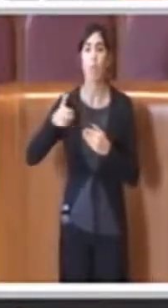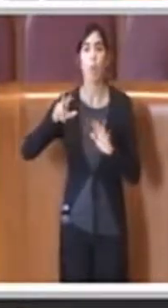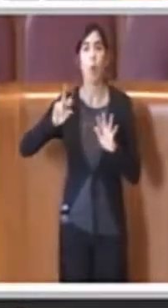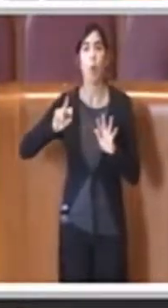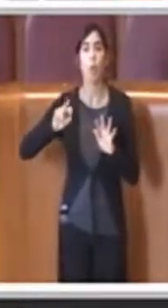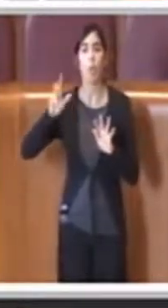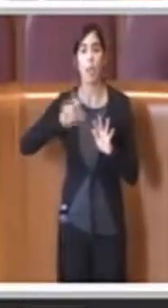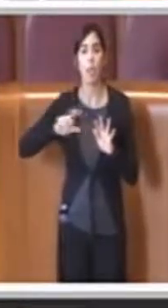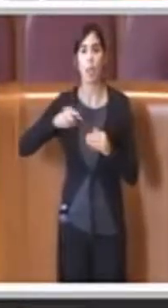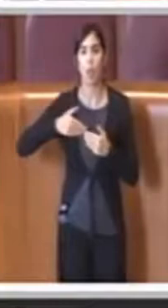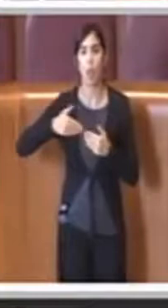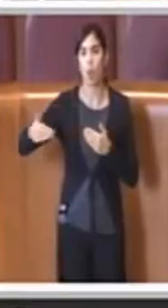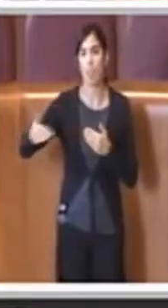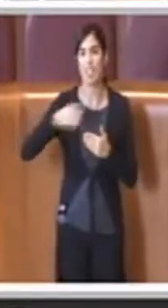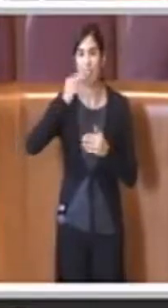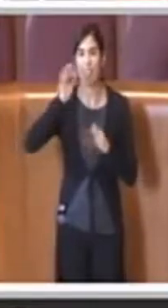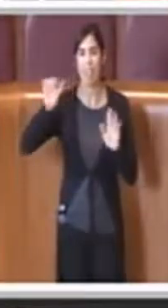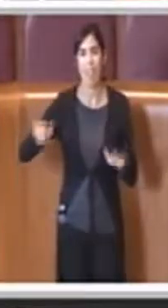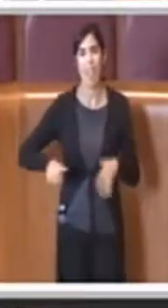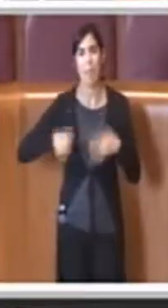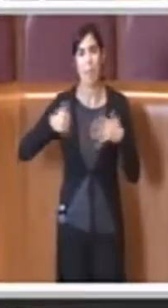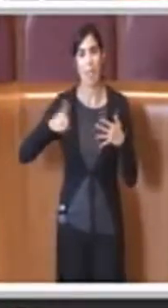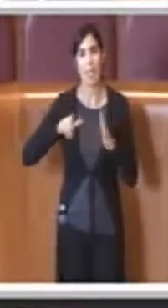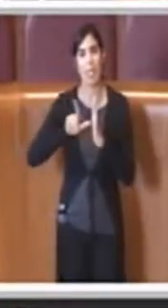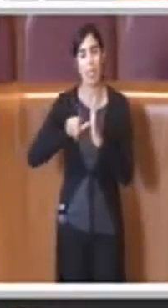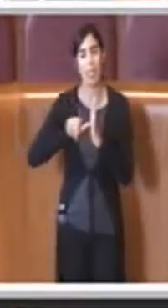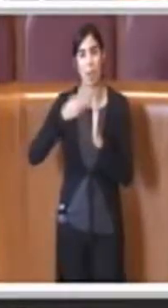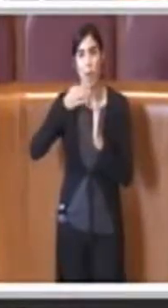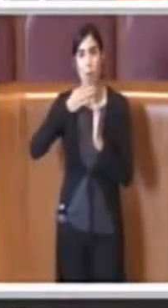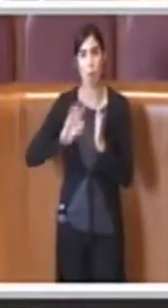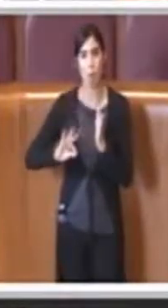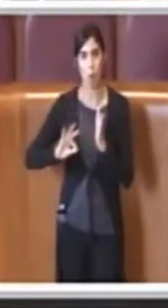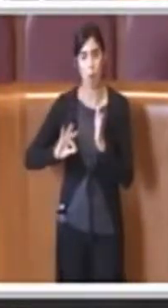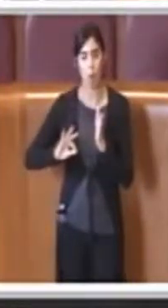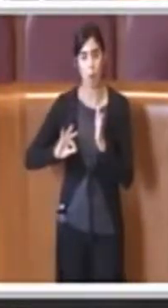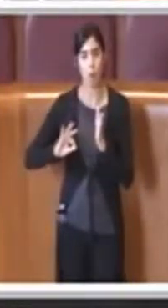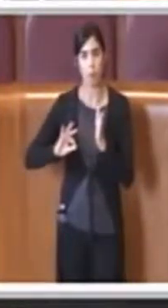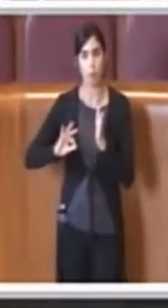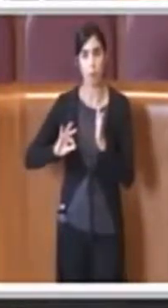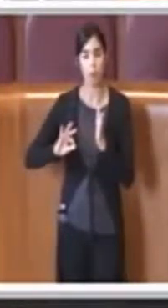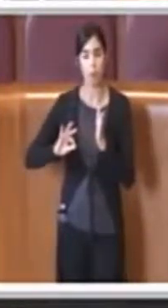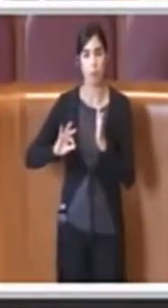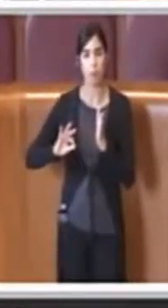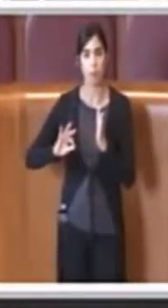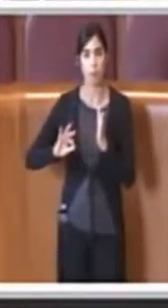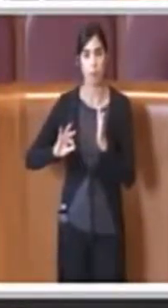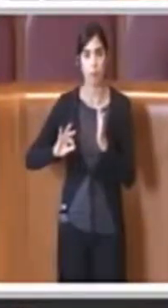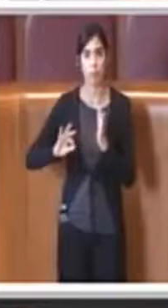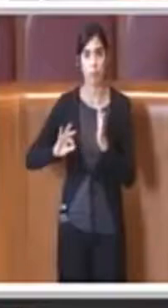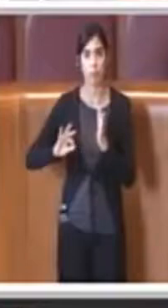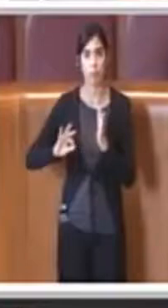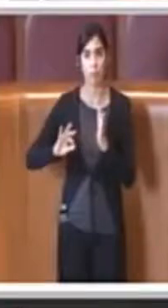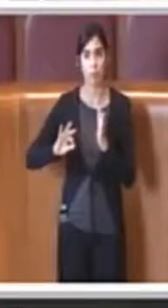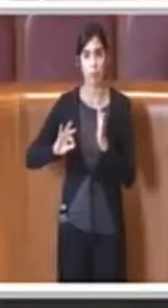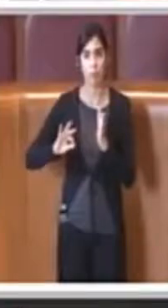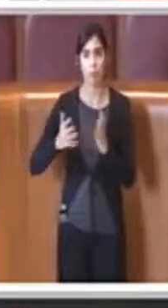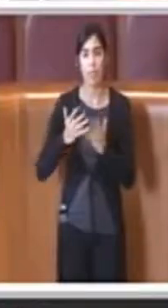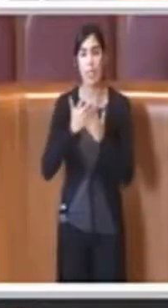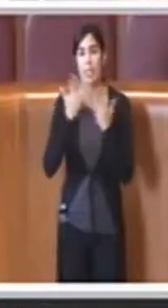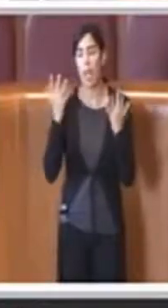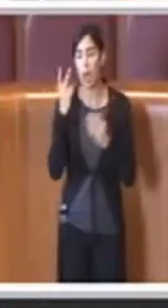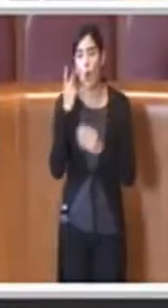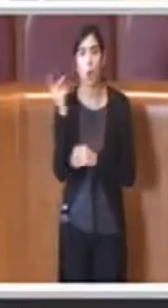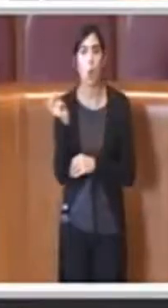quindi nei successivi sei mesi dal momento dell'indizione, senza considerare in questo caso l'anno solare,